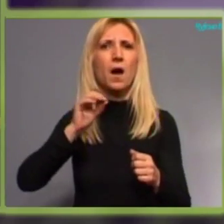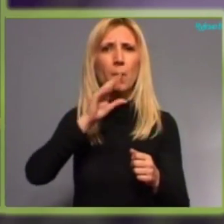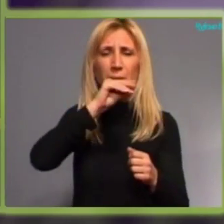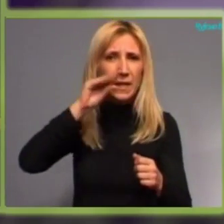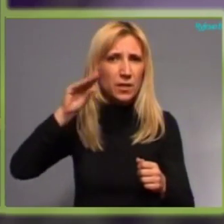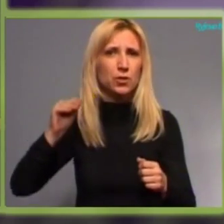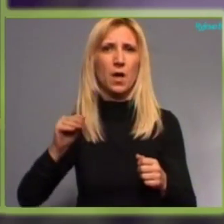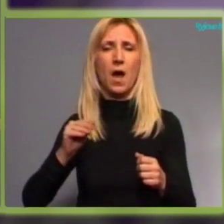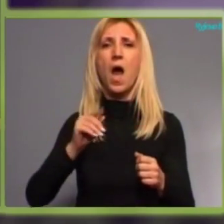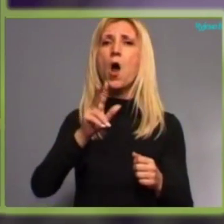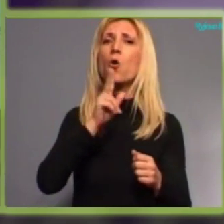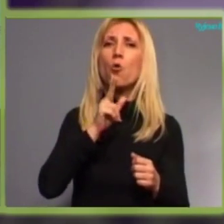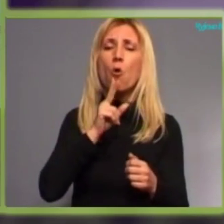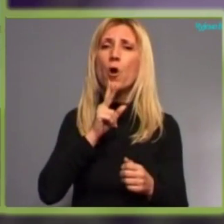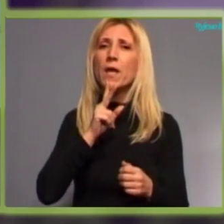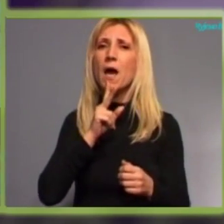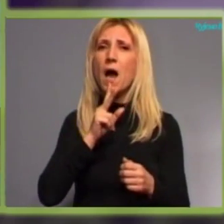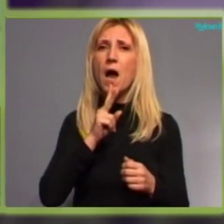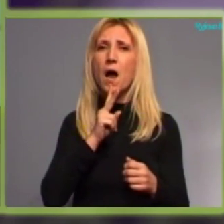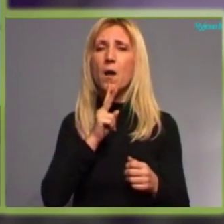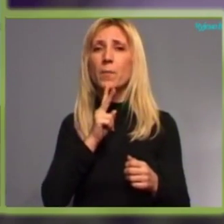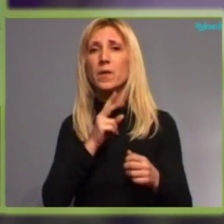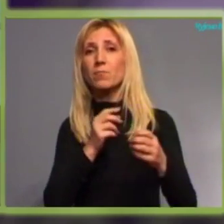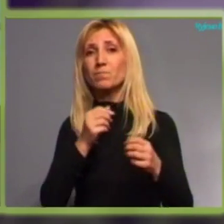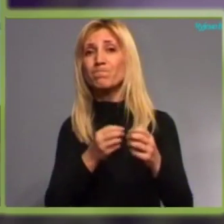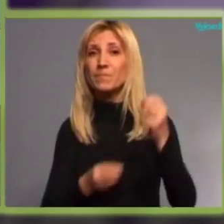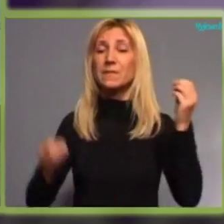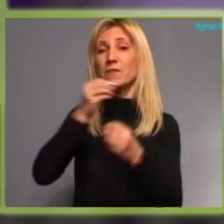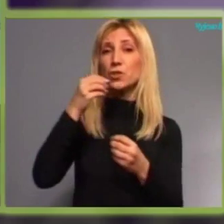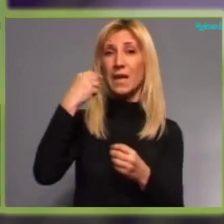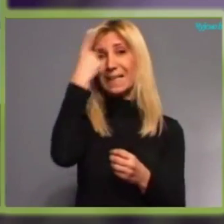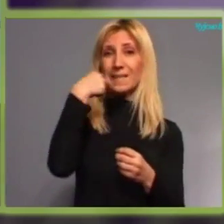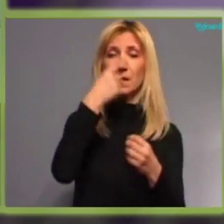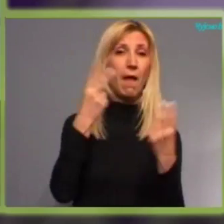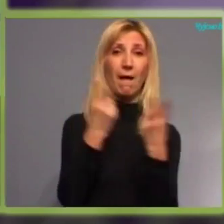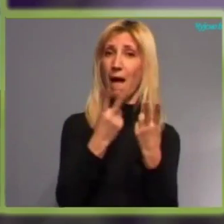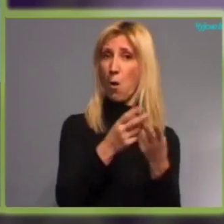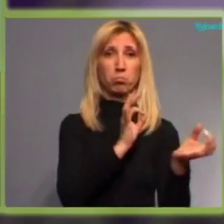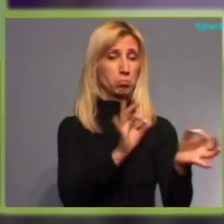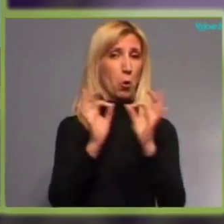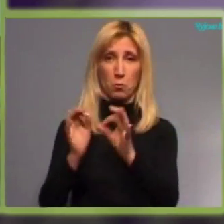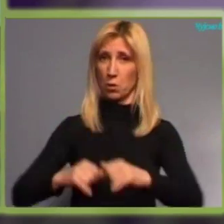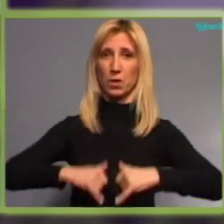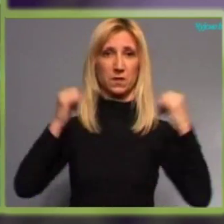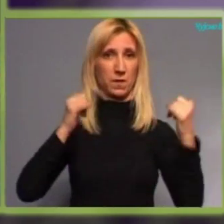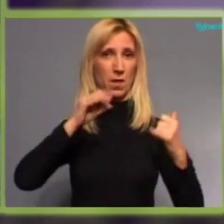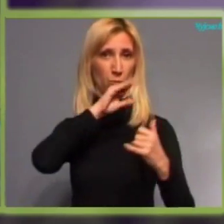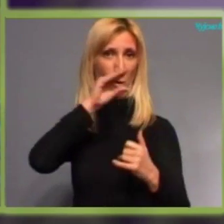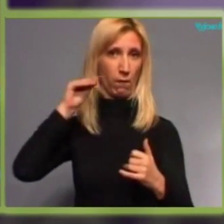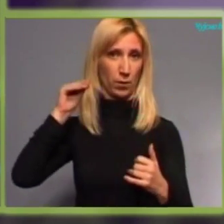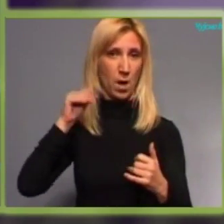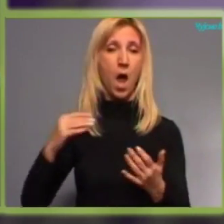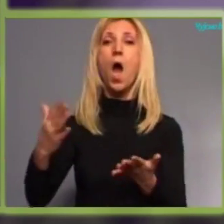što više ličio na jedan normalno razvijen govor. Tu se primenjuju